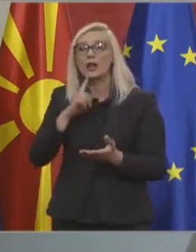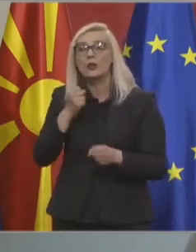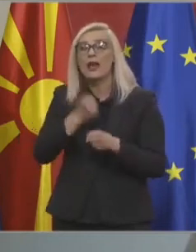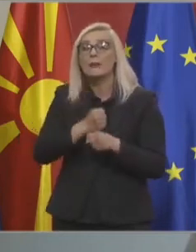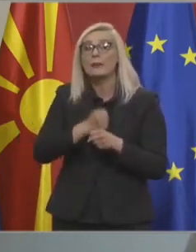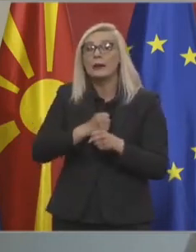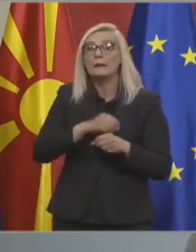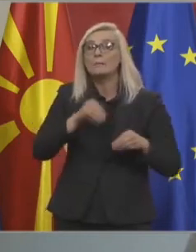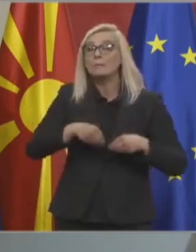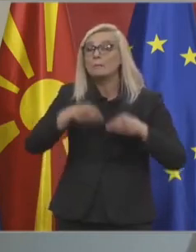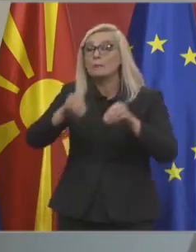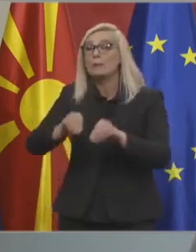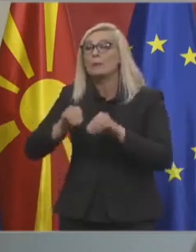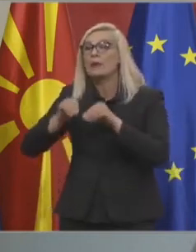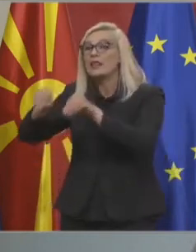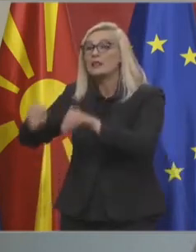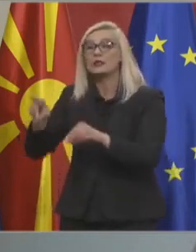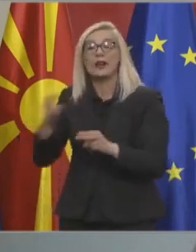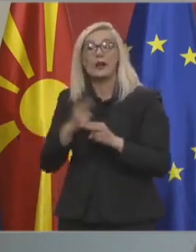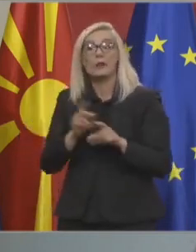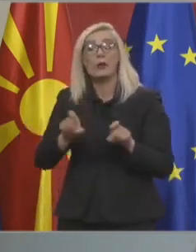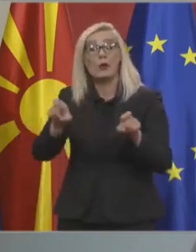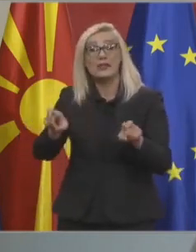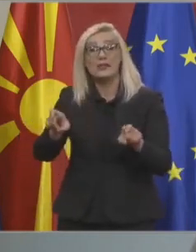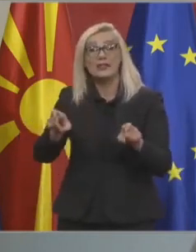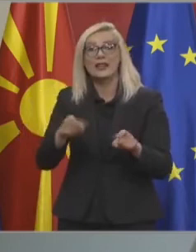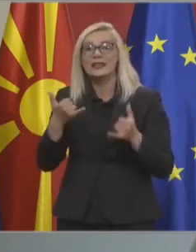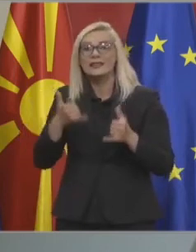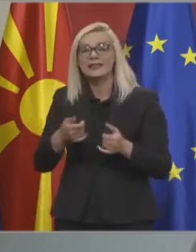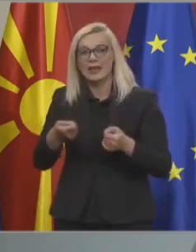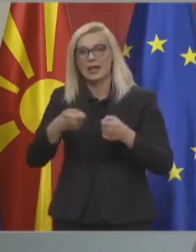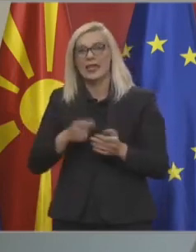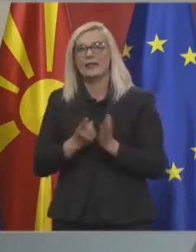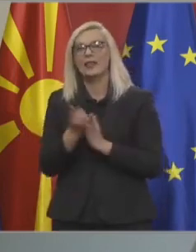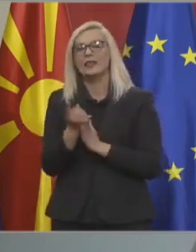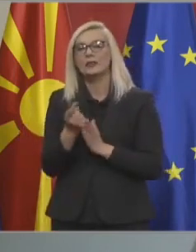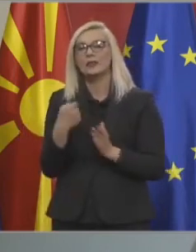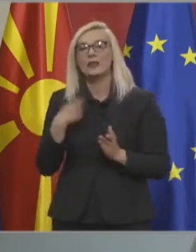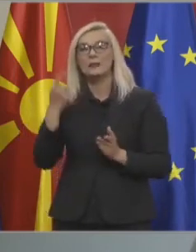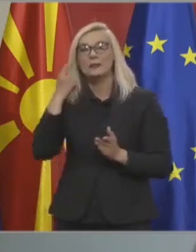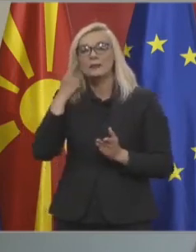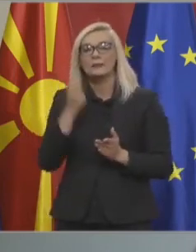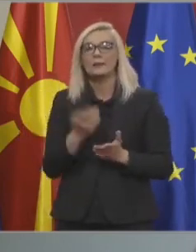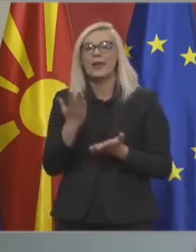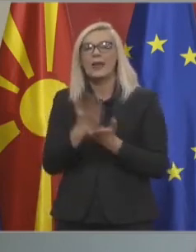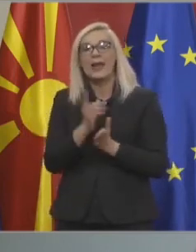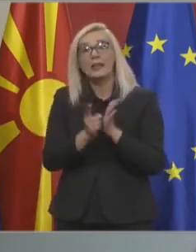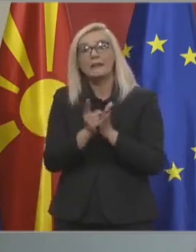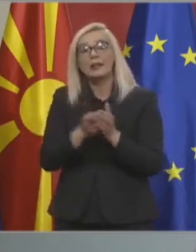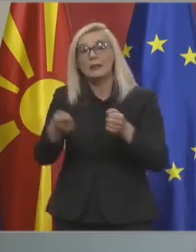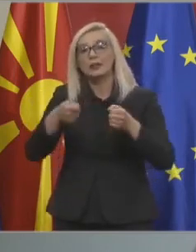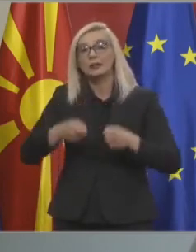трансмисија, ја пренесува болеста, односно вирусот, и сега даваат резултат. Сметам дека беа навременно донесени.